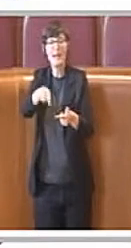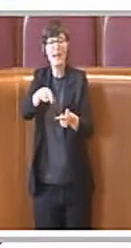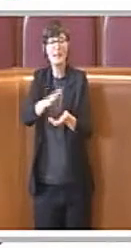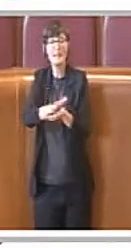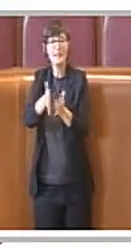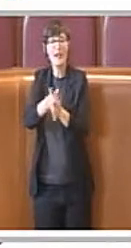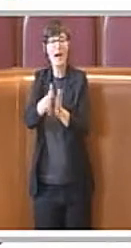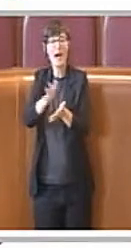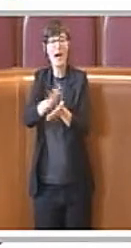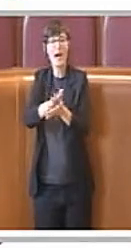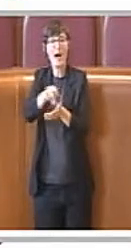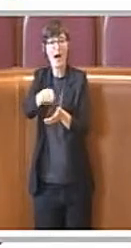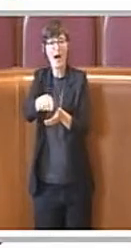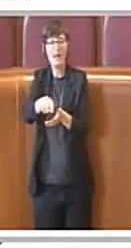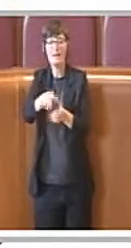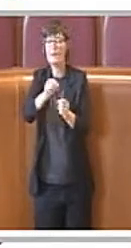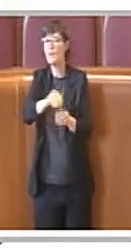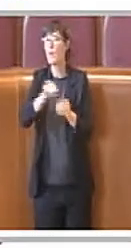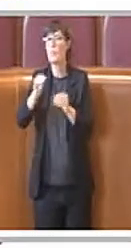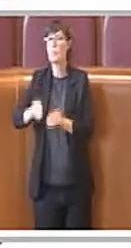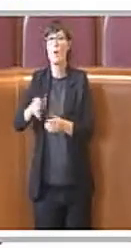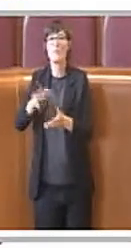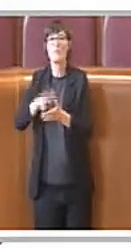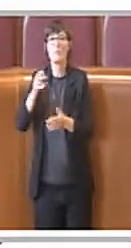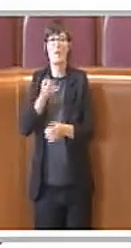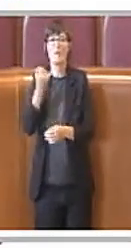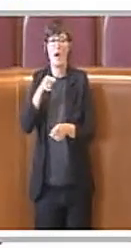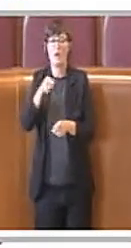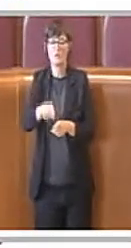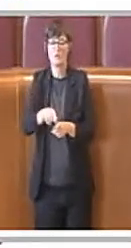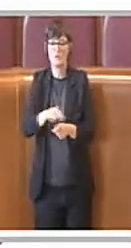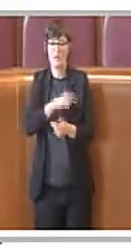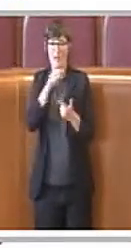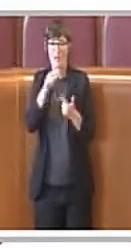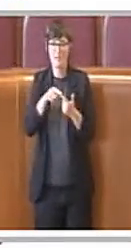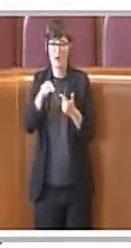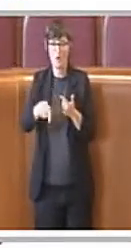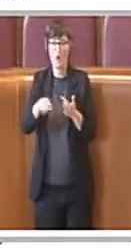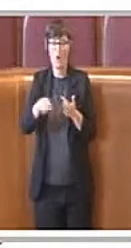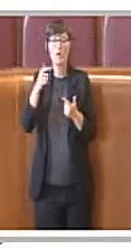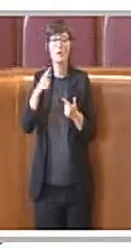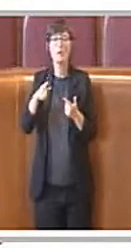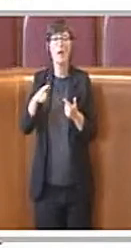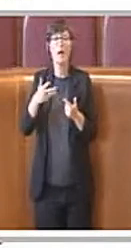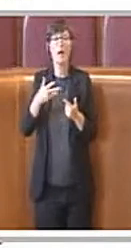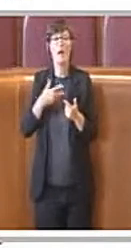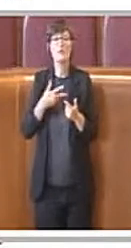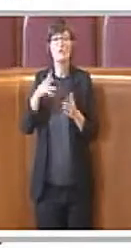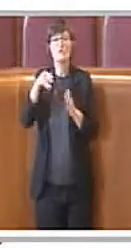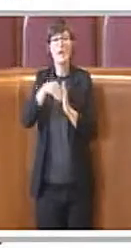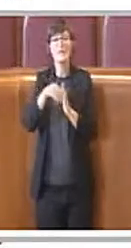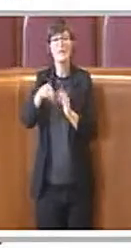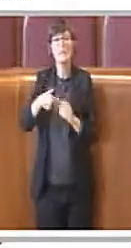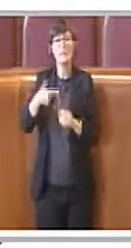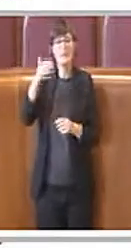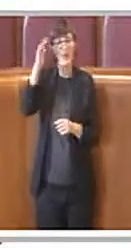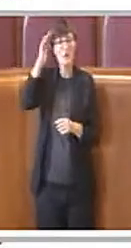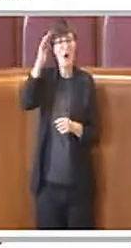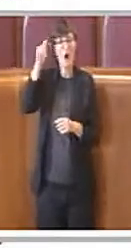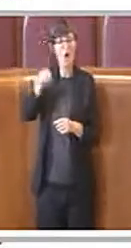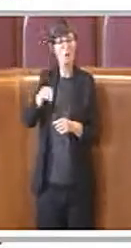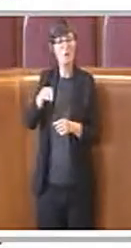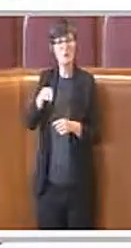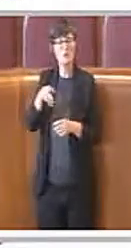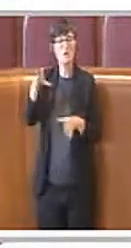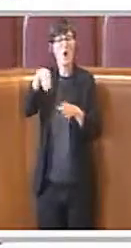tempestività. La seconda, invece, riguarda l'inserimento dell'audizione degli organi rappresentativi delle consulte all'interno del